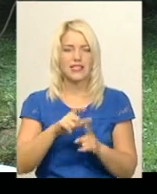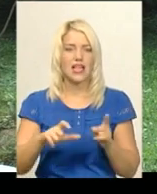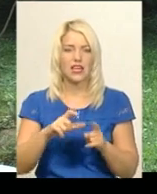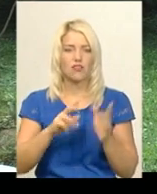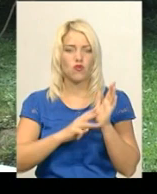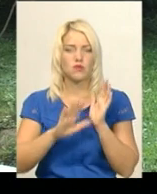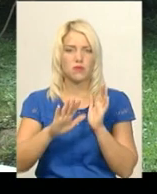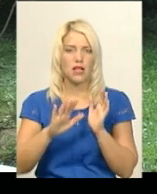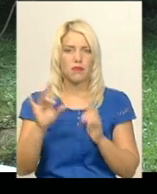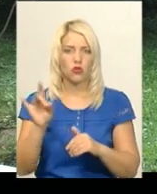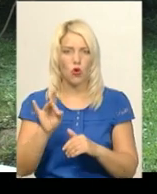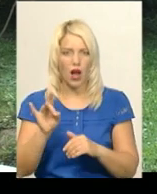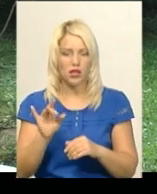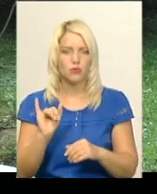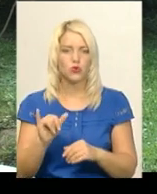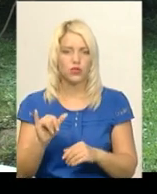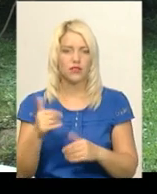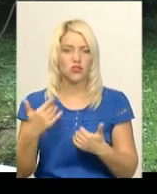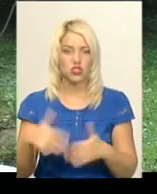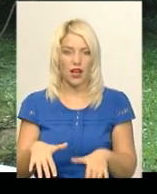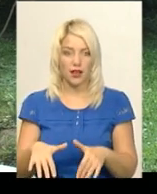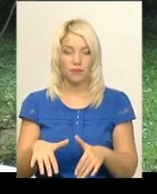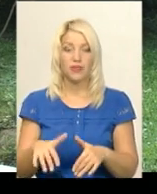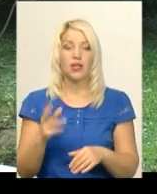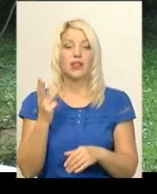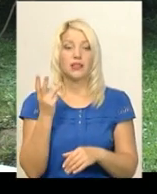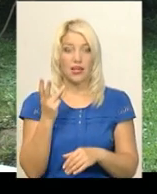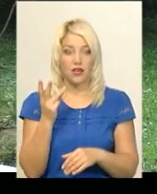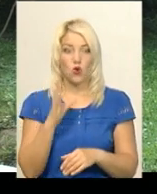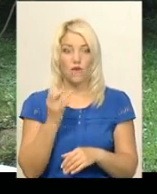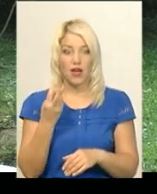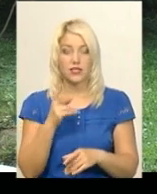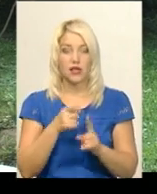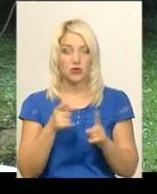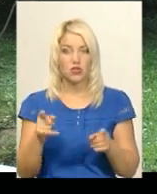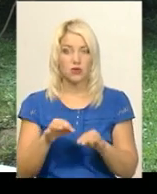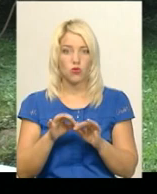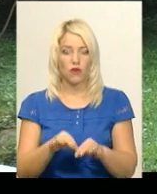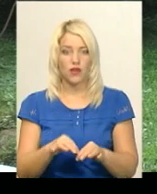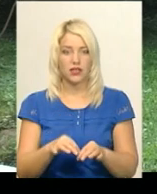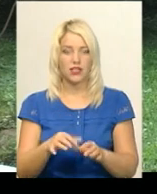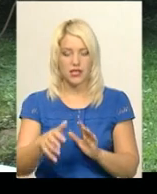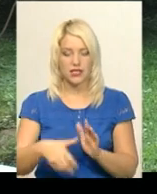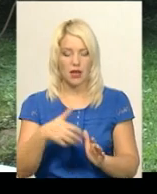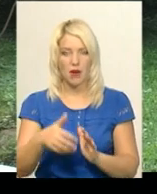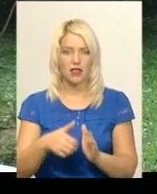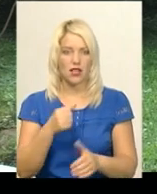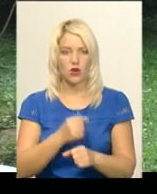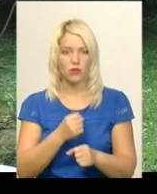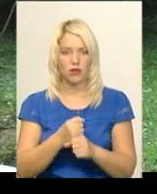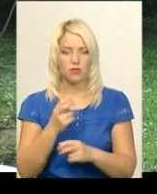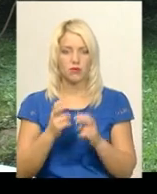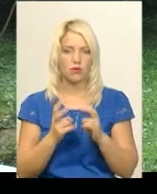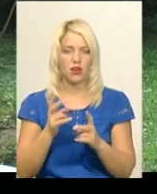-го калібру. І вже 3 вересня під час проведення земляних робіт підприємством, яке